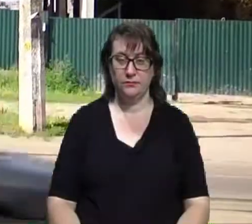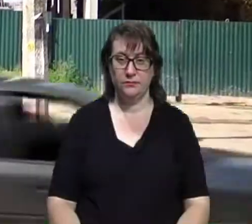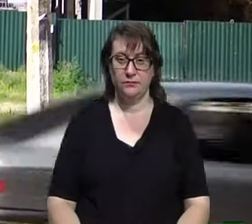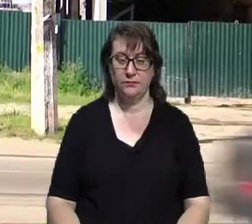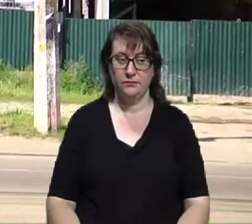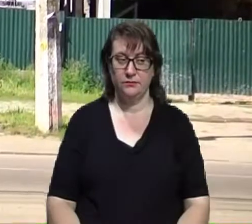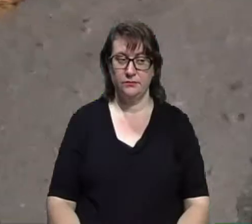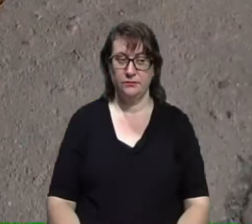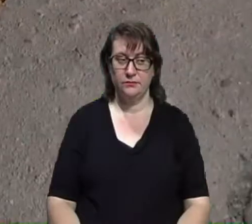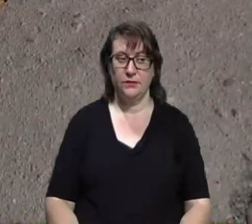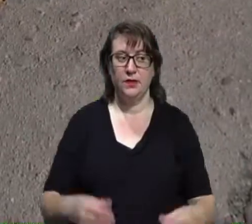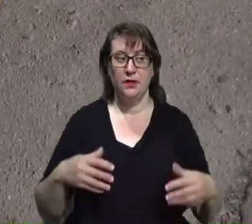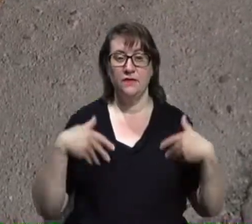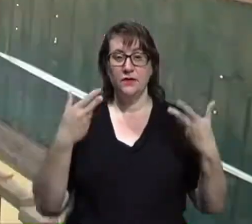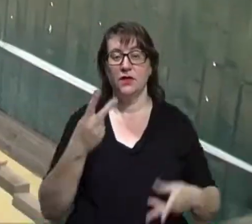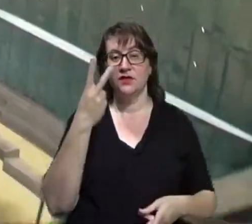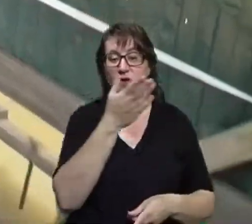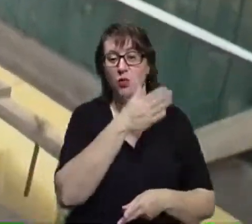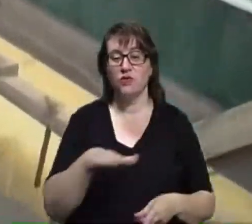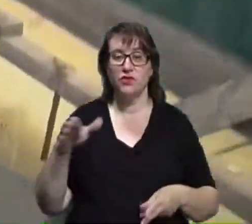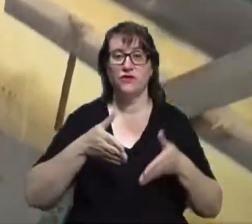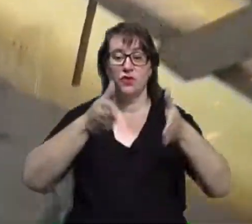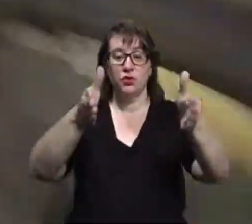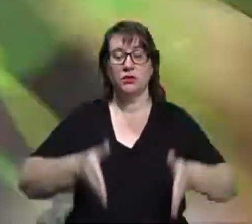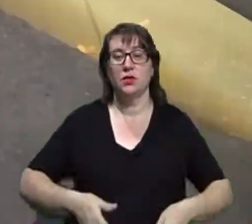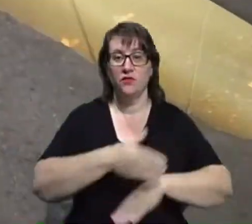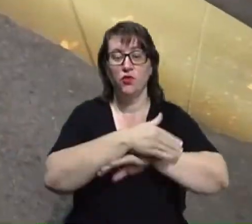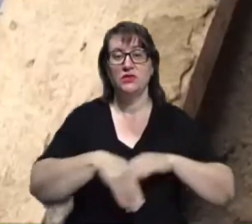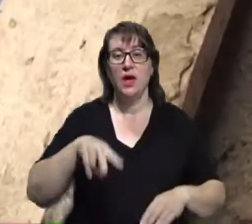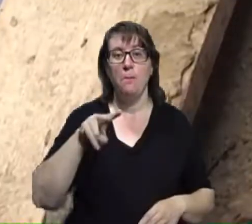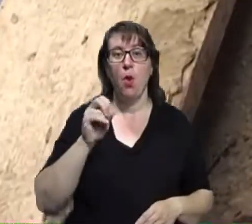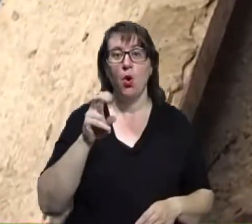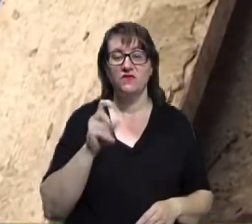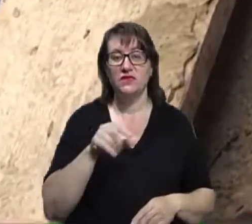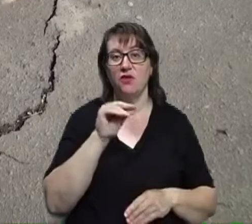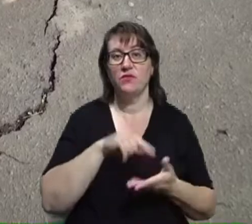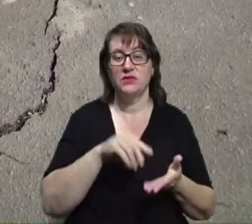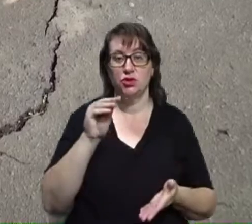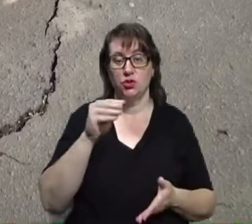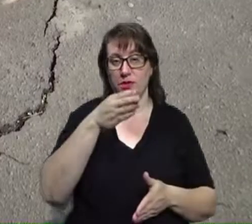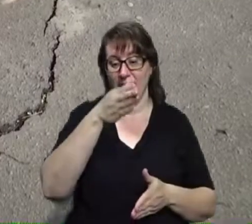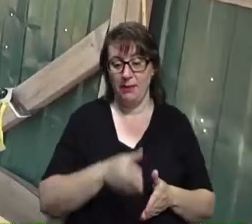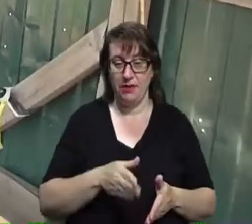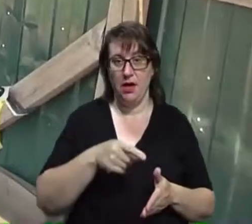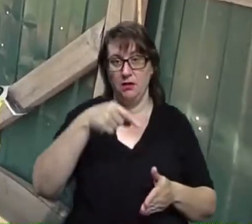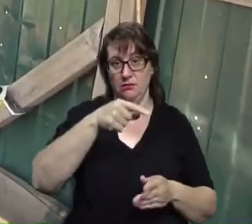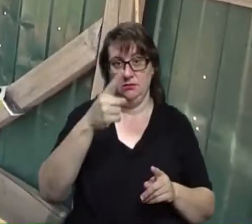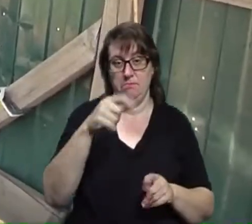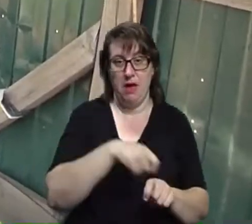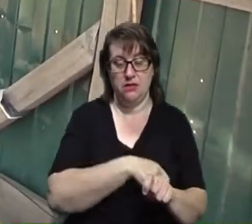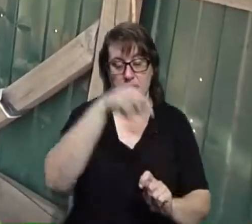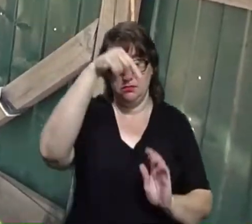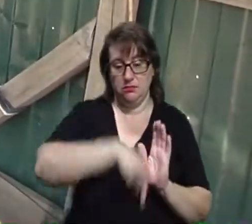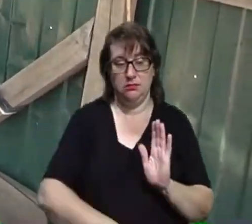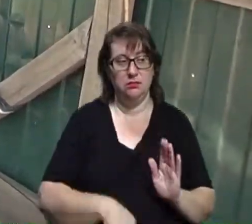Два урвища утворилися вздовж тротуару по вулиці Покровській у Житомирі. Глибина вирви – майже метр. «Над ближчим часом